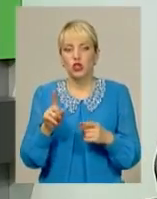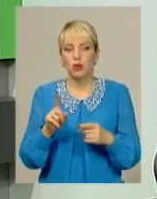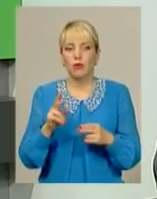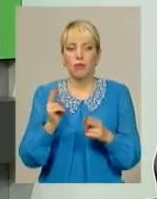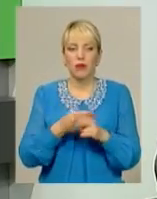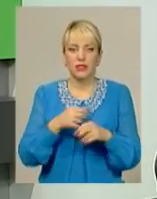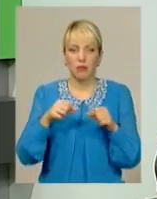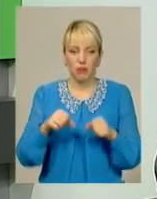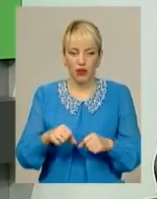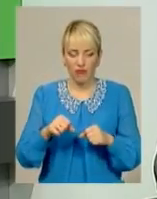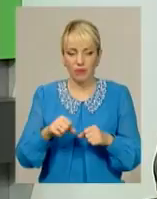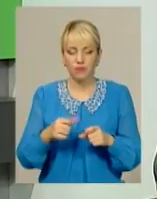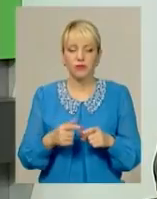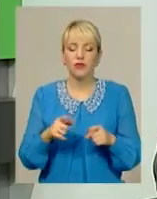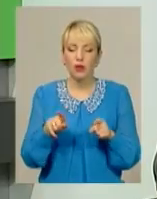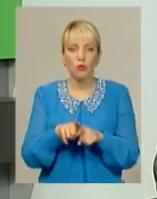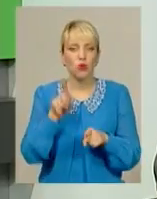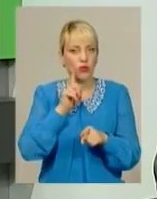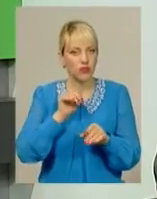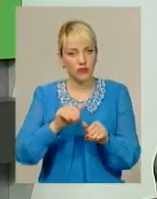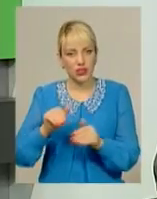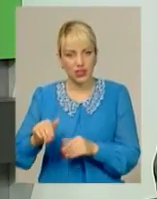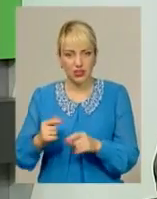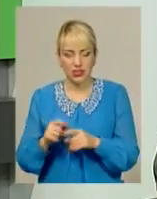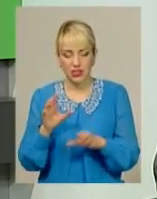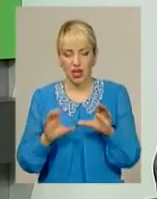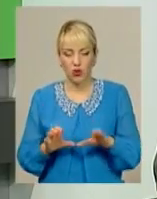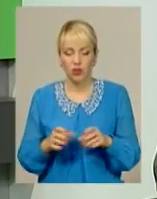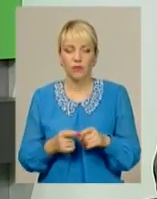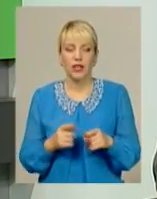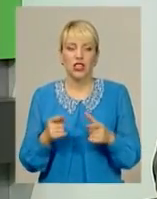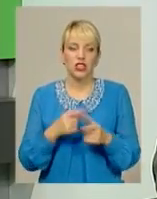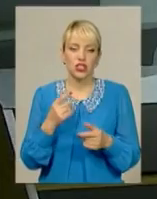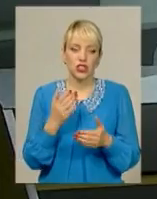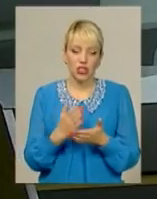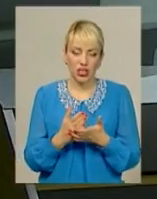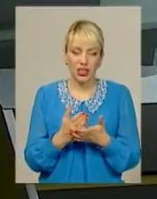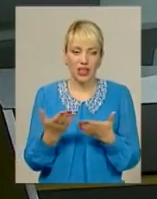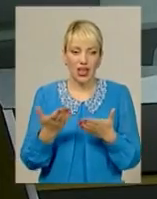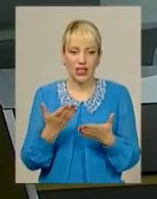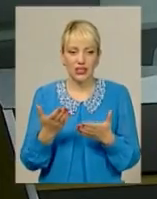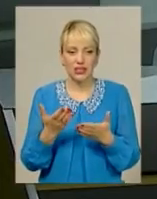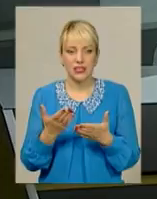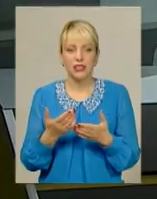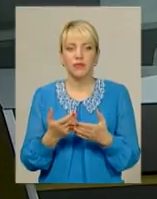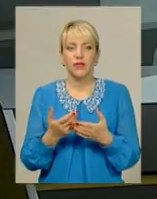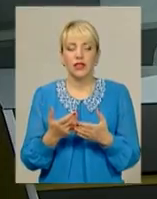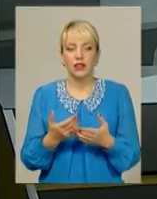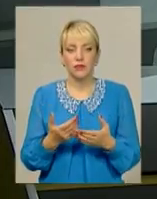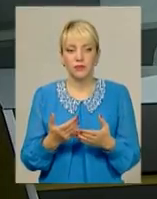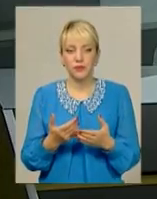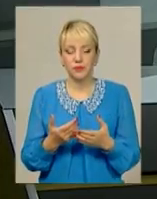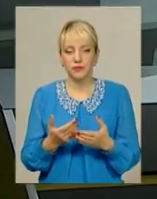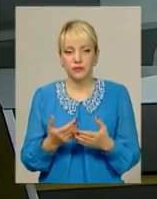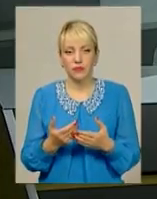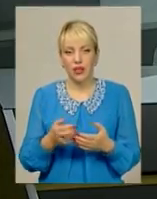норму поки відклали. А чи є якась кореляція між цими звітами і державним фінансуванням партій? Звичайно, оскільки